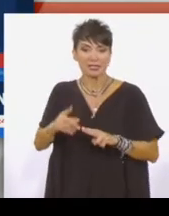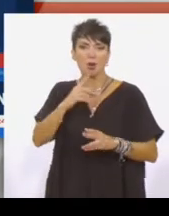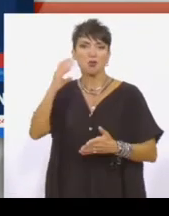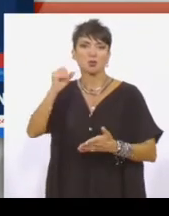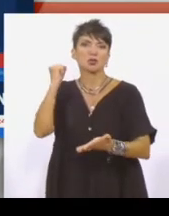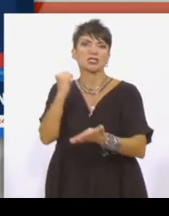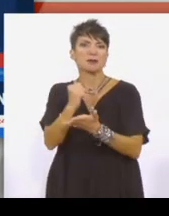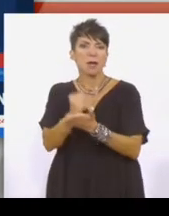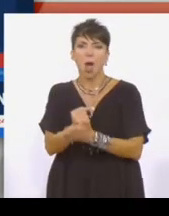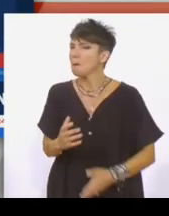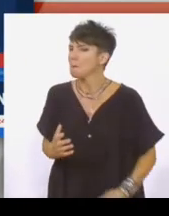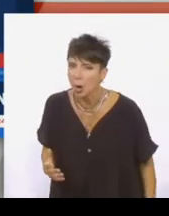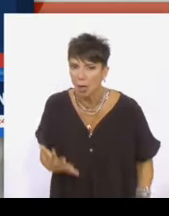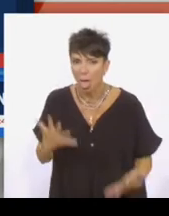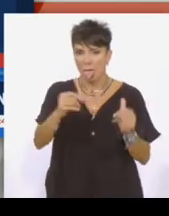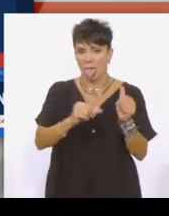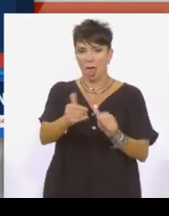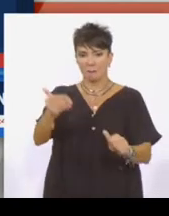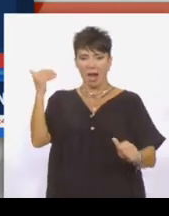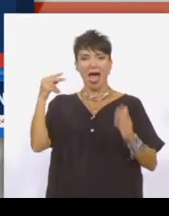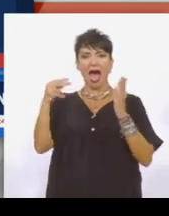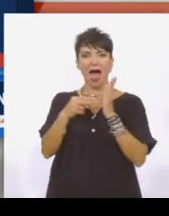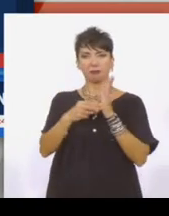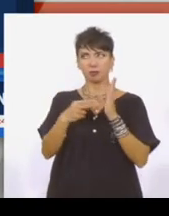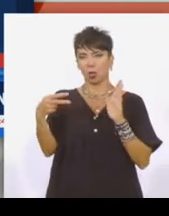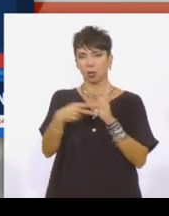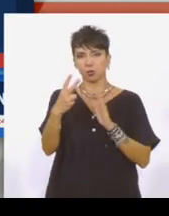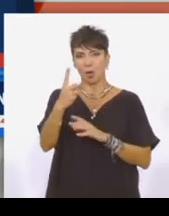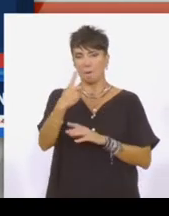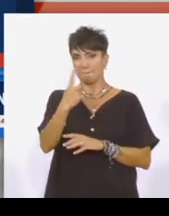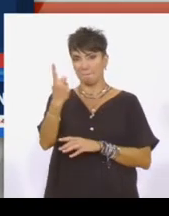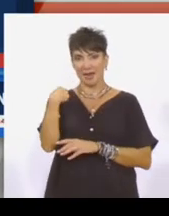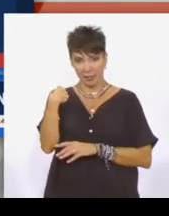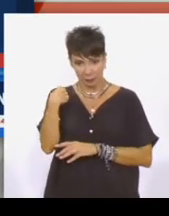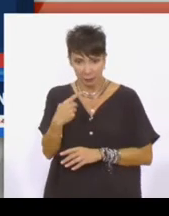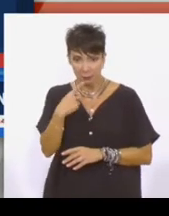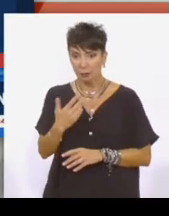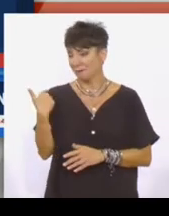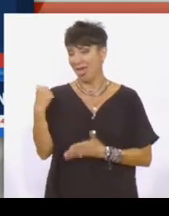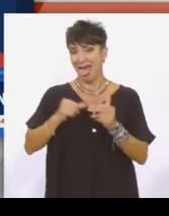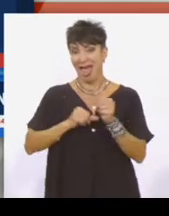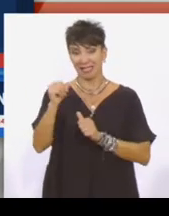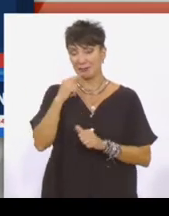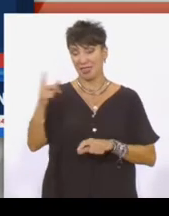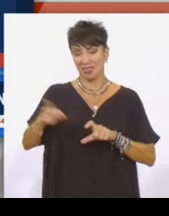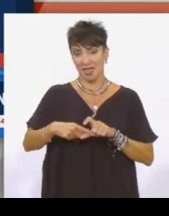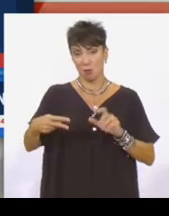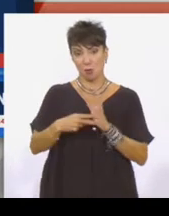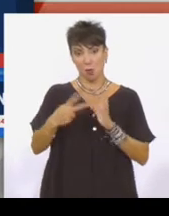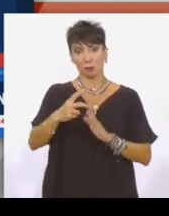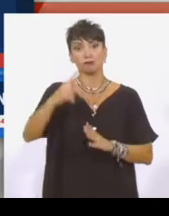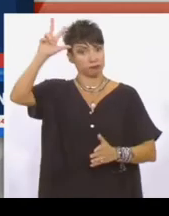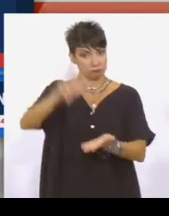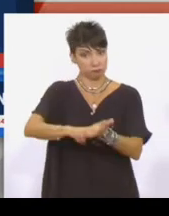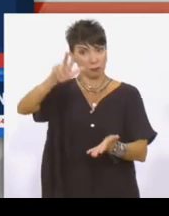σήματα πότε λες, πριν από 10 μήνες. Δηλαδή τον Αύγουστο του 1921 και εγκρίθηκε πριν από 6 μήνες, το Δεκέμβριο του 1921.